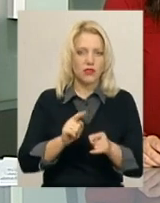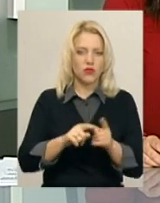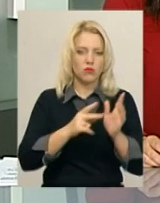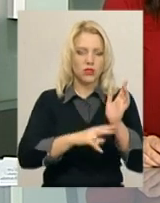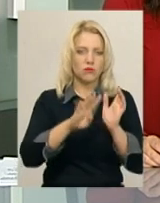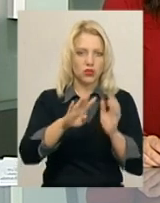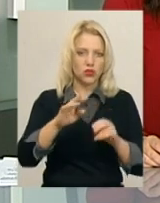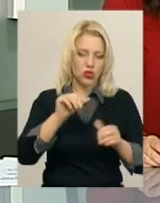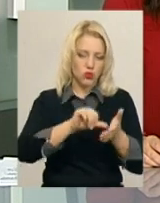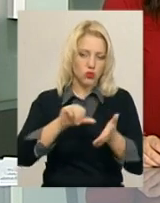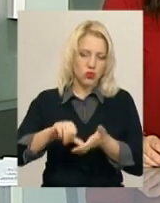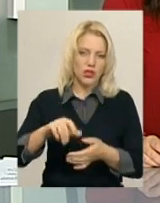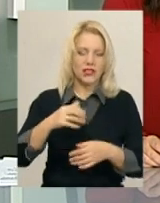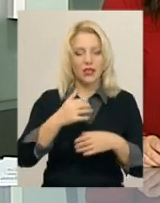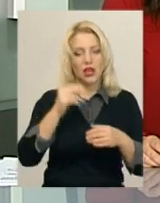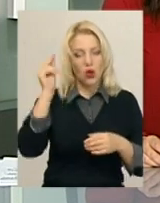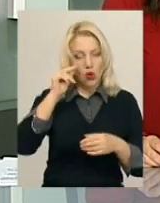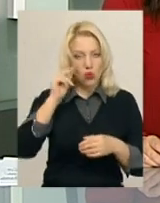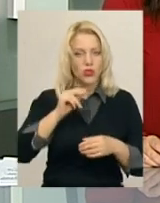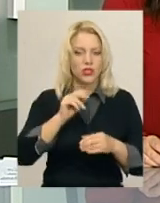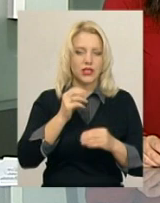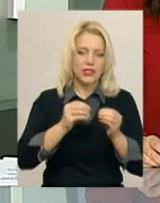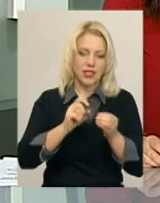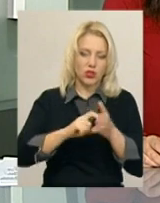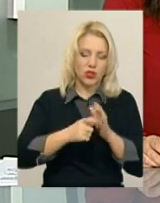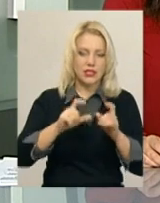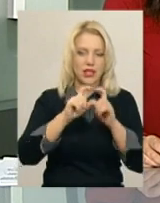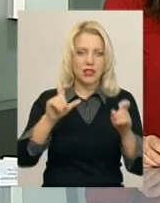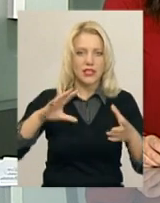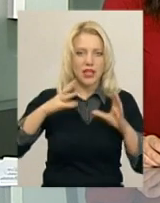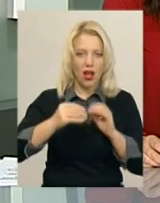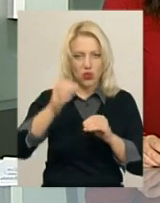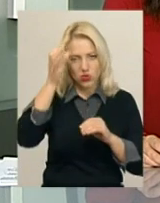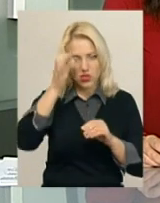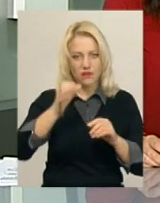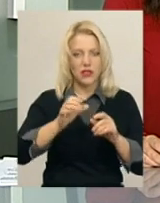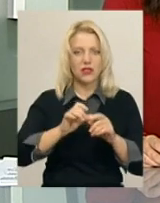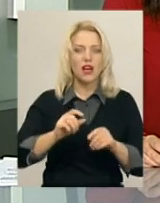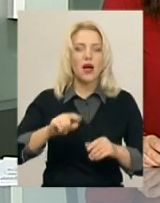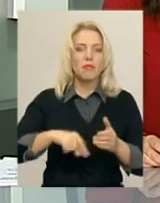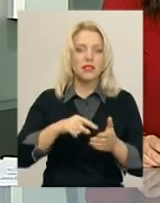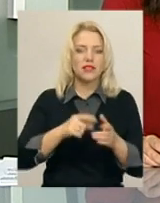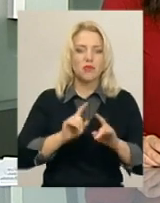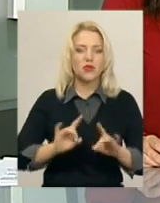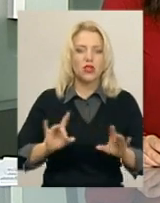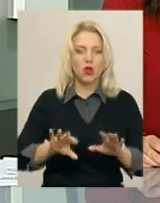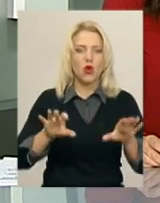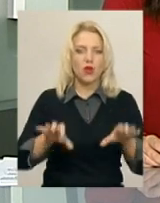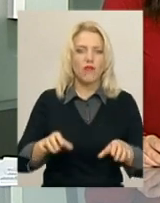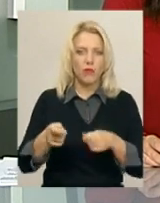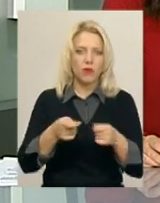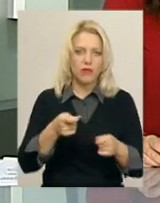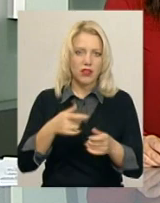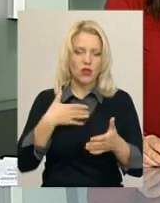учасники. Серед них – учні 10-х класів закладів загальної середньої освіти міста. Про це розповіла голова управління громадської